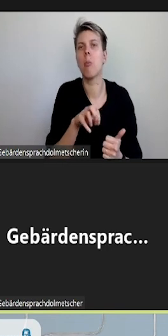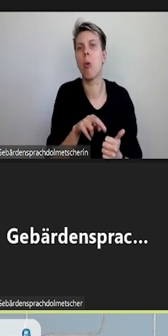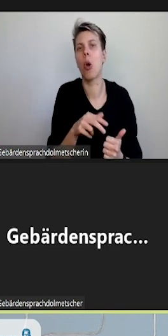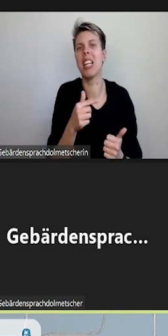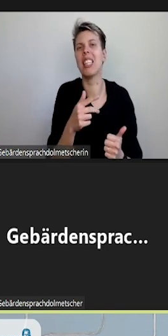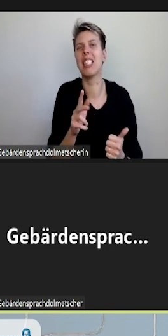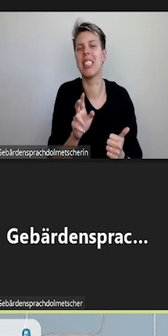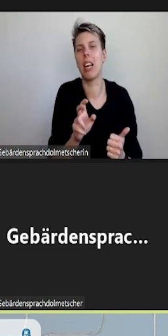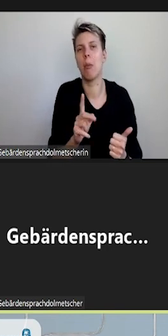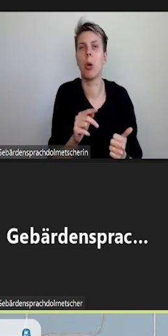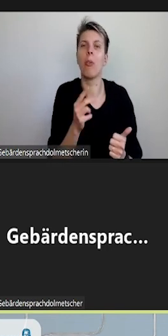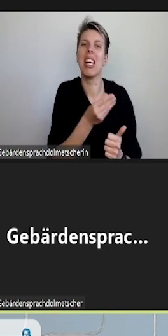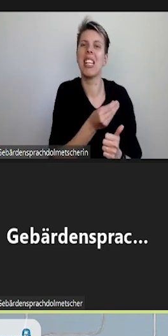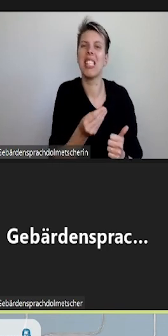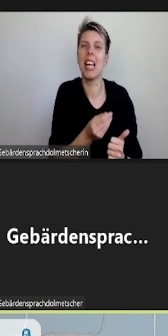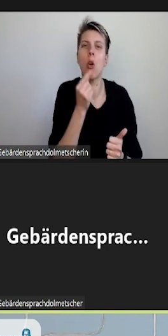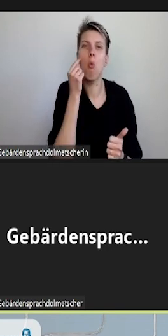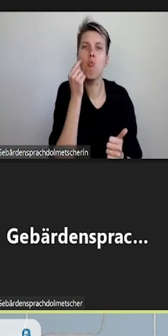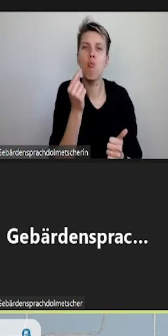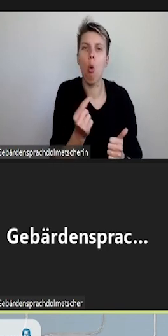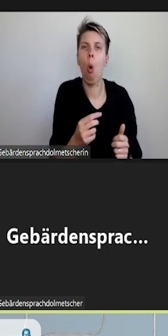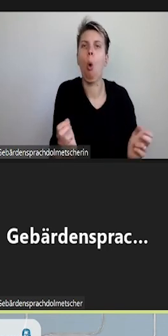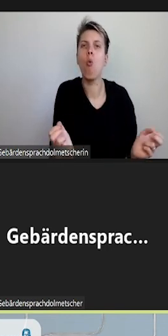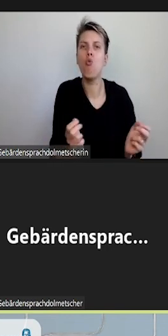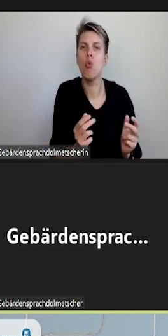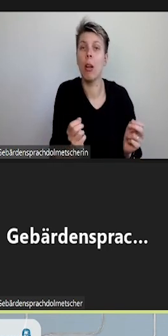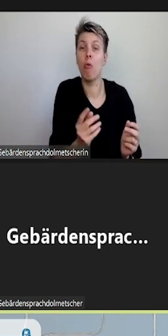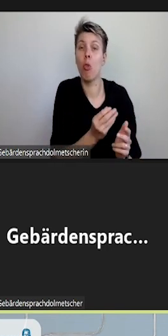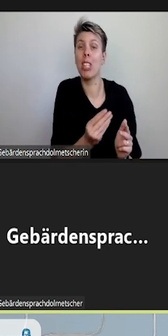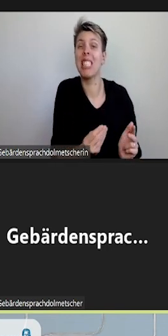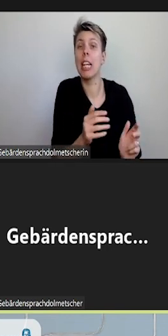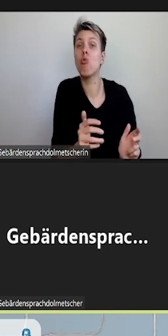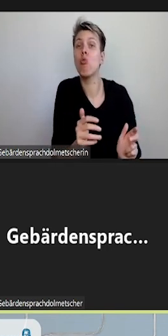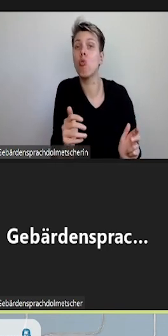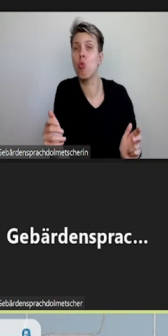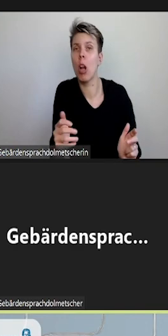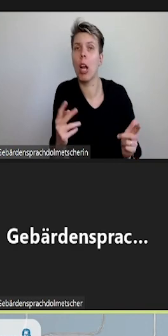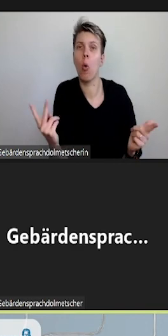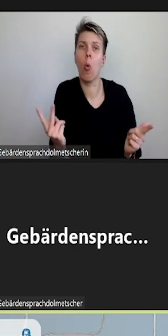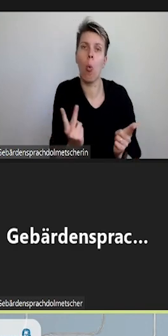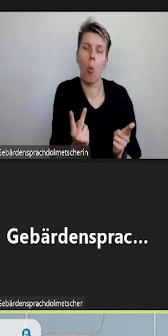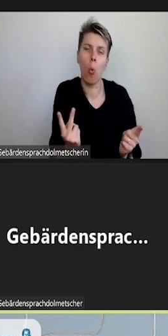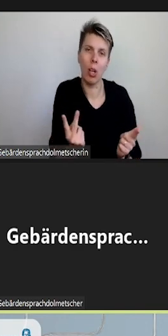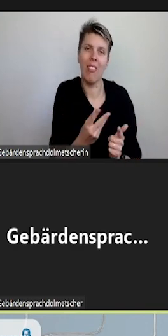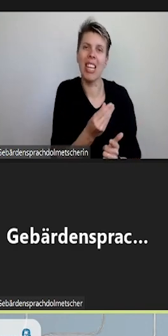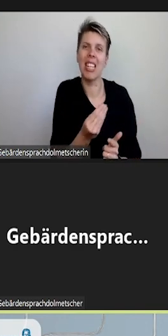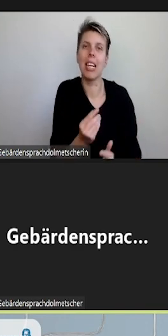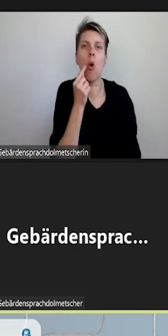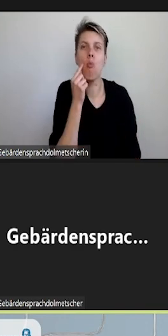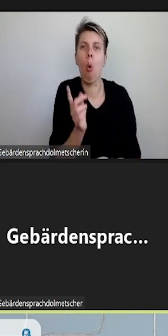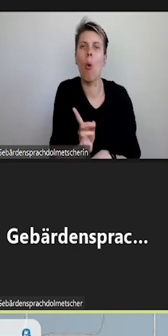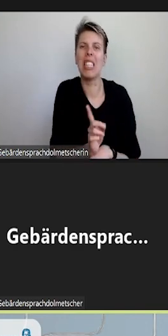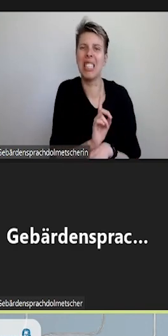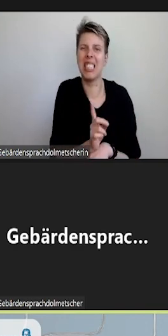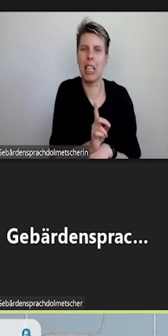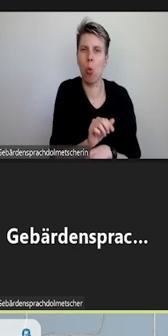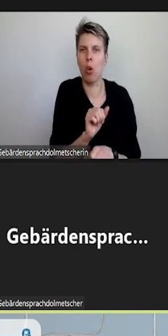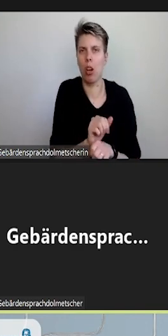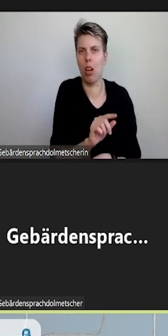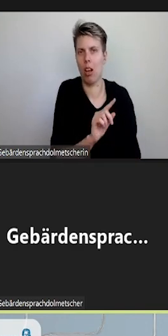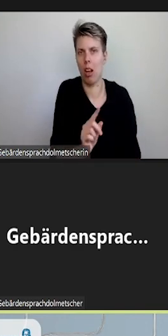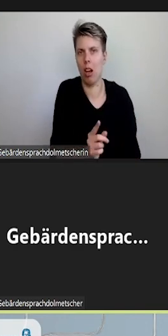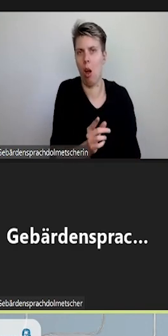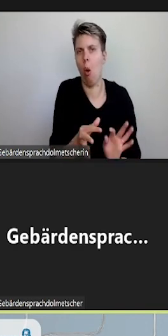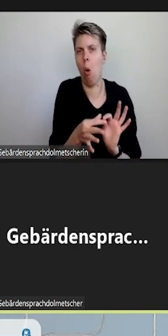Zeichen pro Untertitel, falls es zu viele sind, oder auch Chars per Second, also Zeichen pro Sekunde, was für die